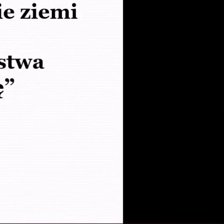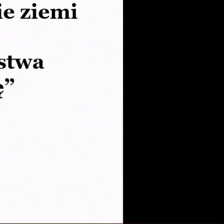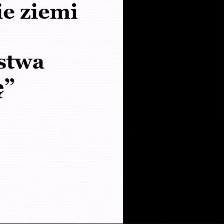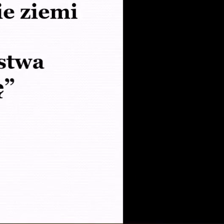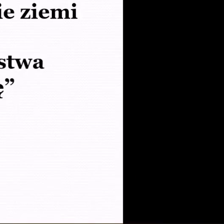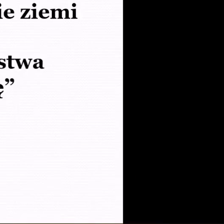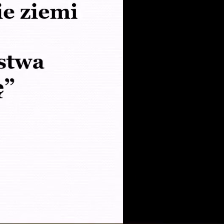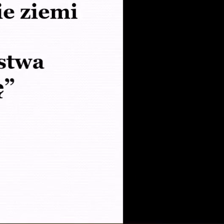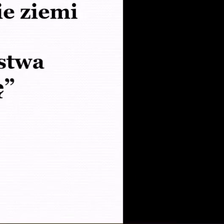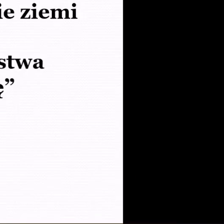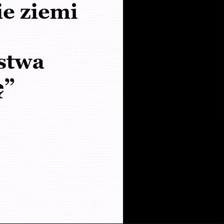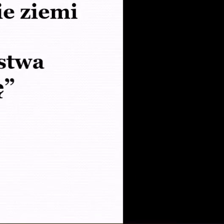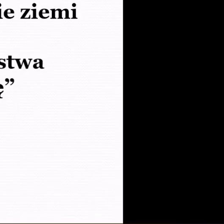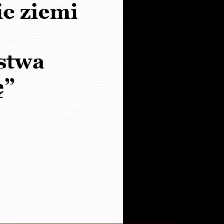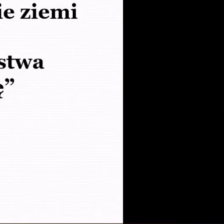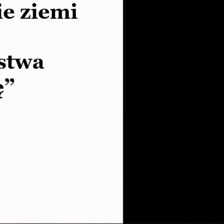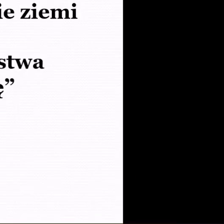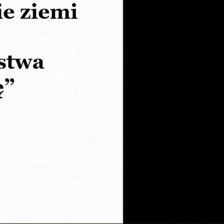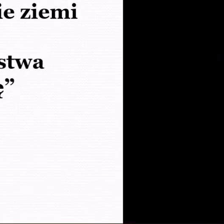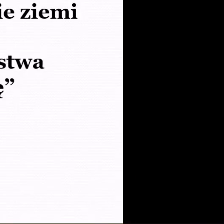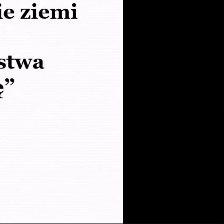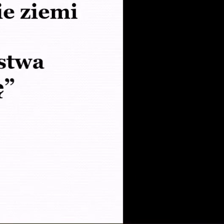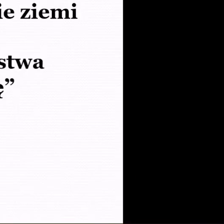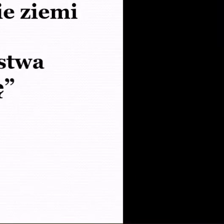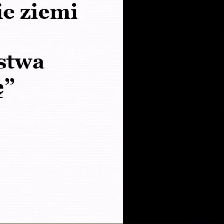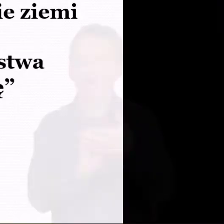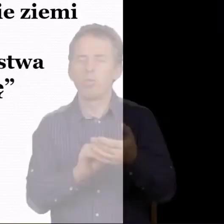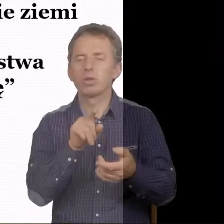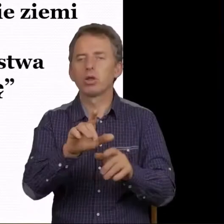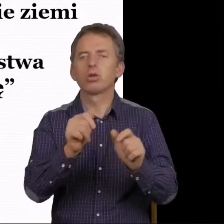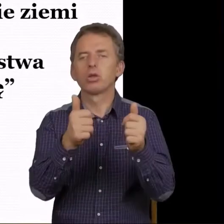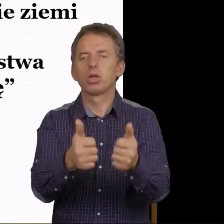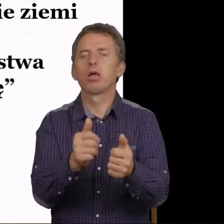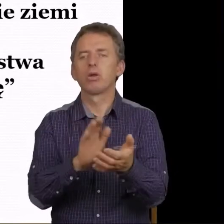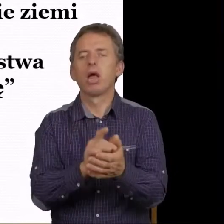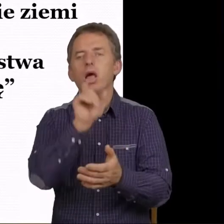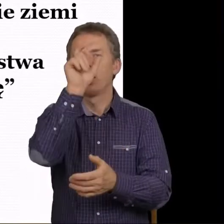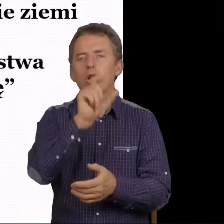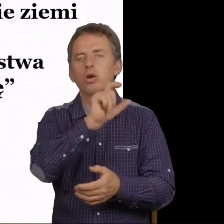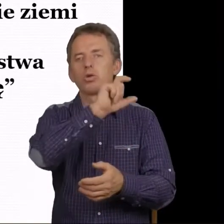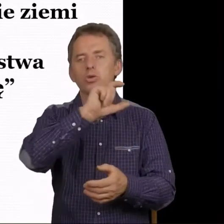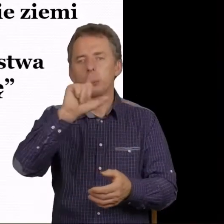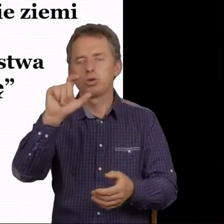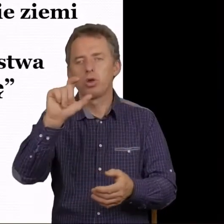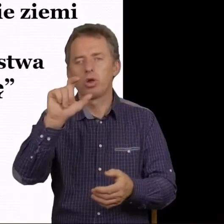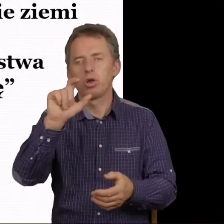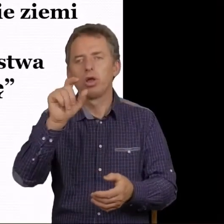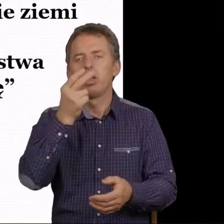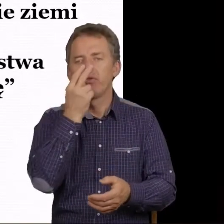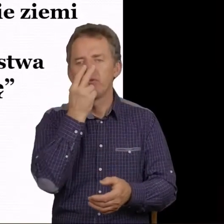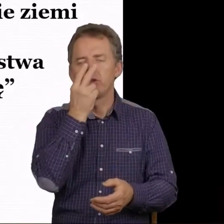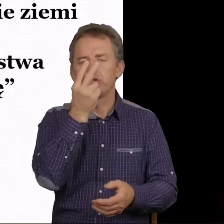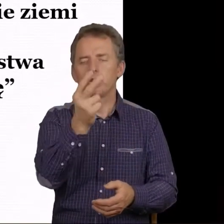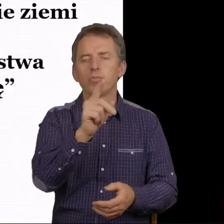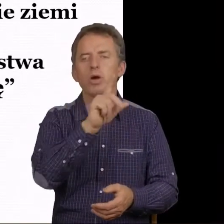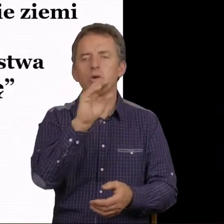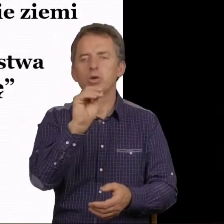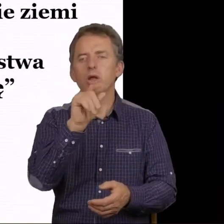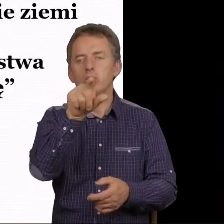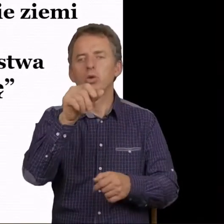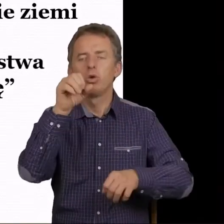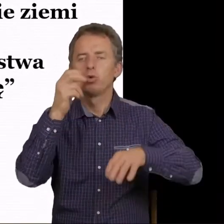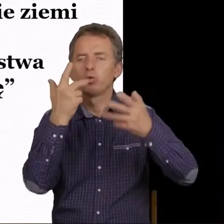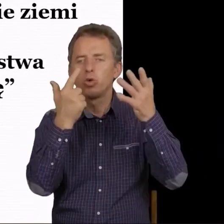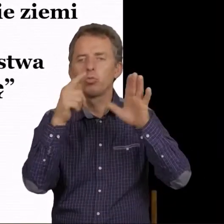i na opis tego, co stało się na Golgocie, to widzimy, że ta siódma